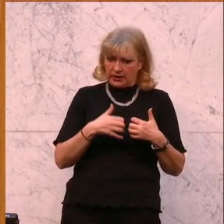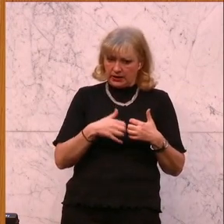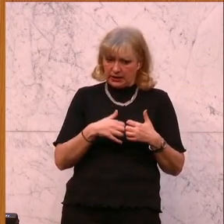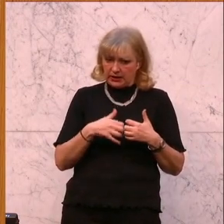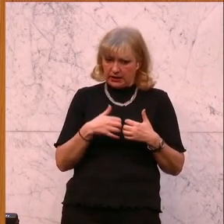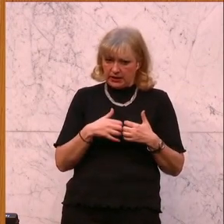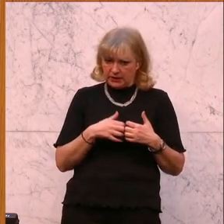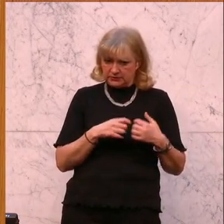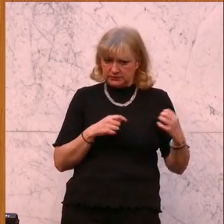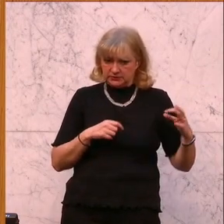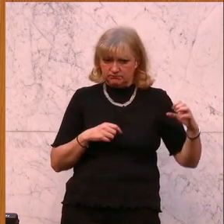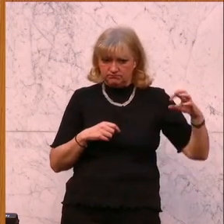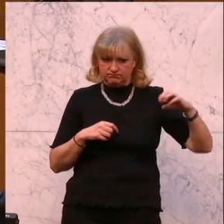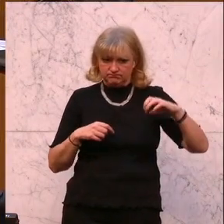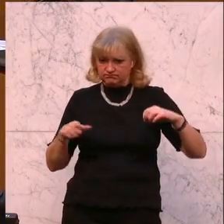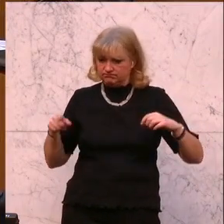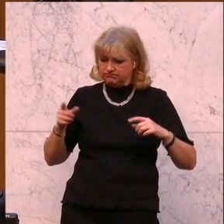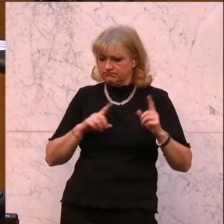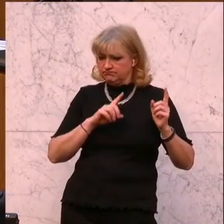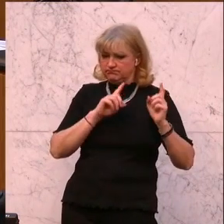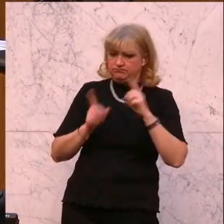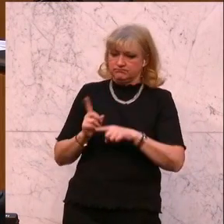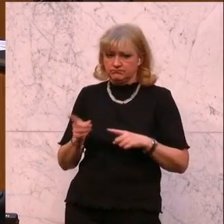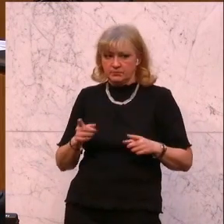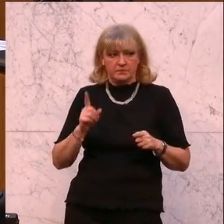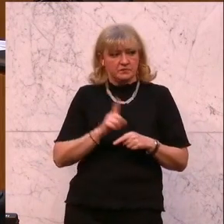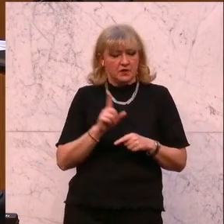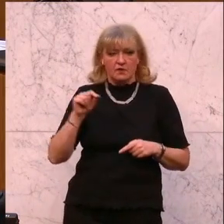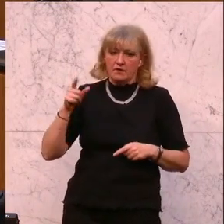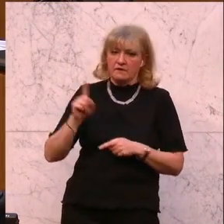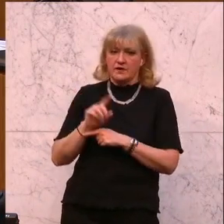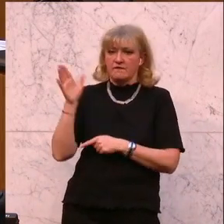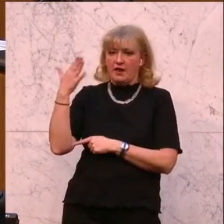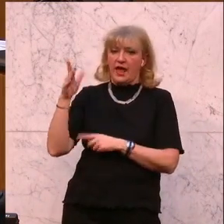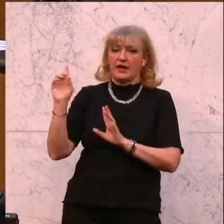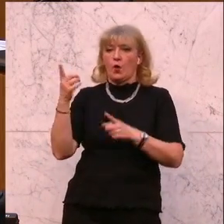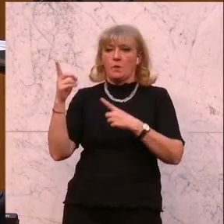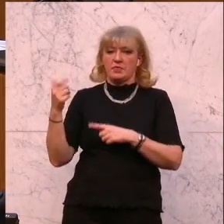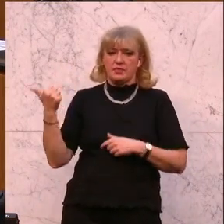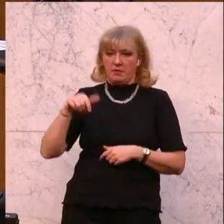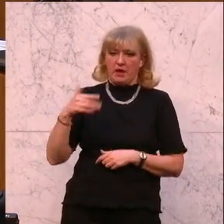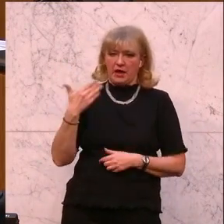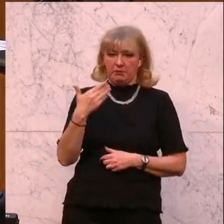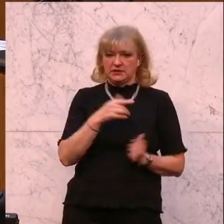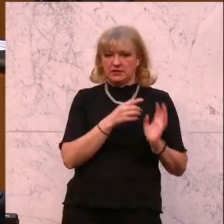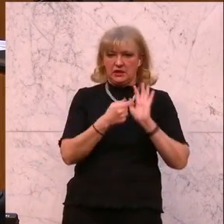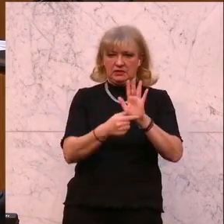regiert und diktiert wird, auch mit Flagge und Hymne repräsentiert wird.